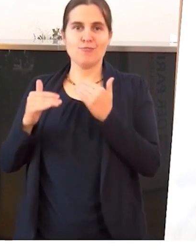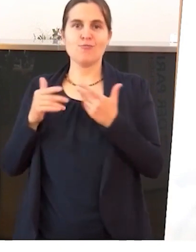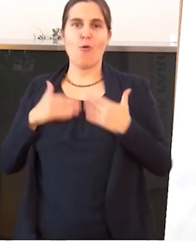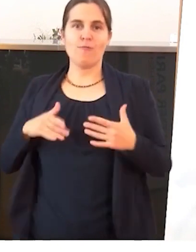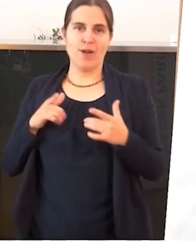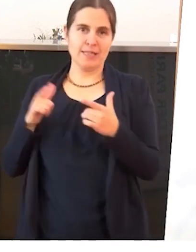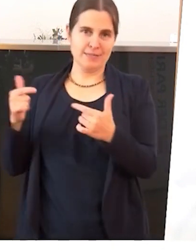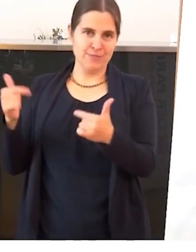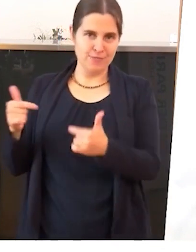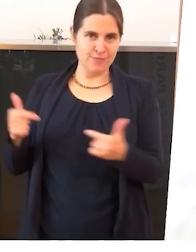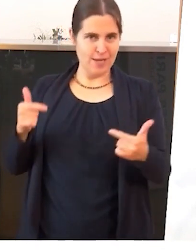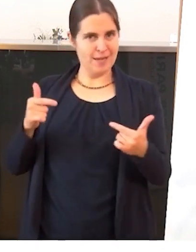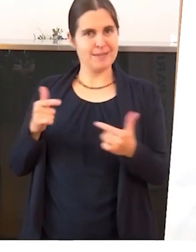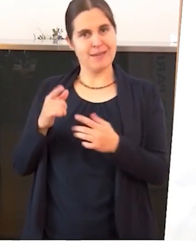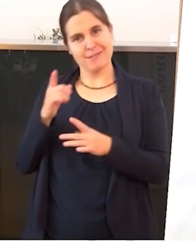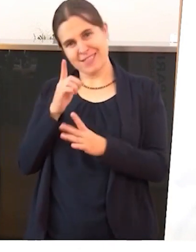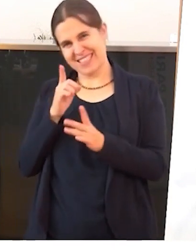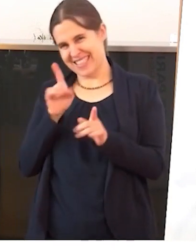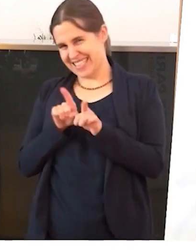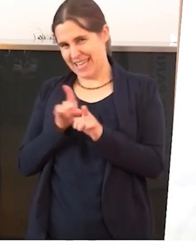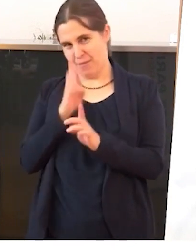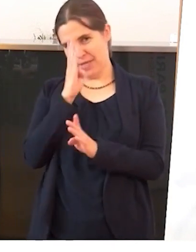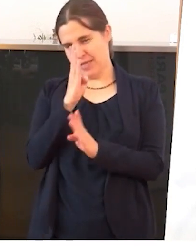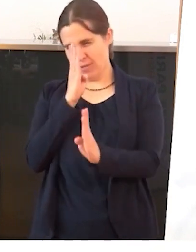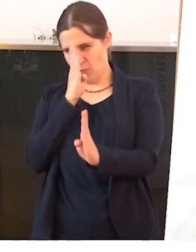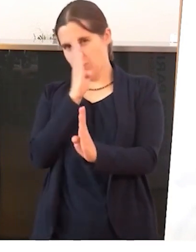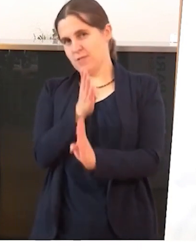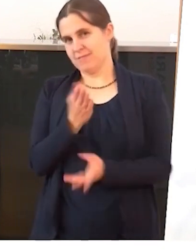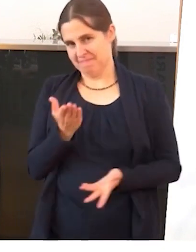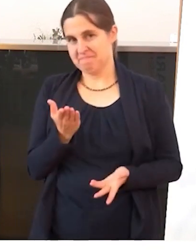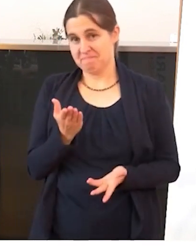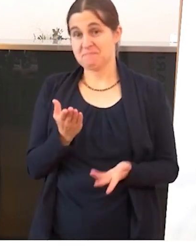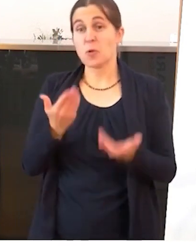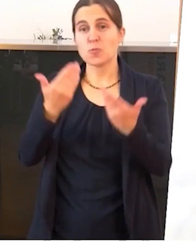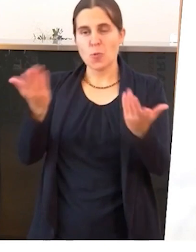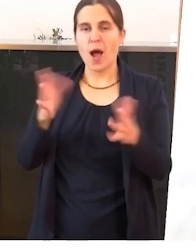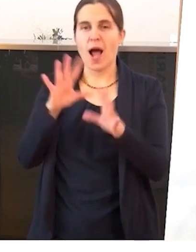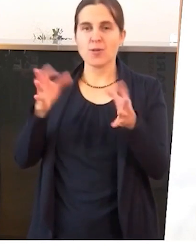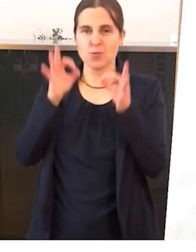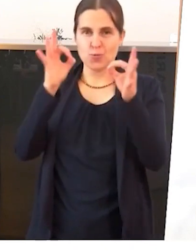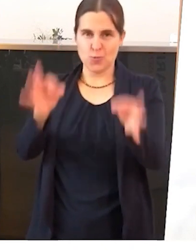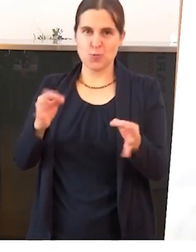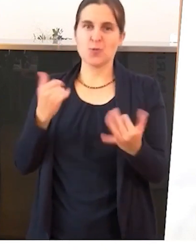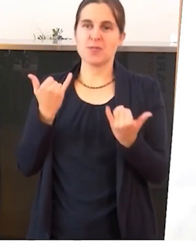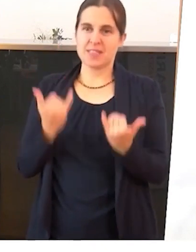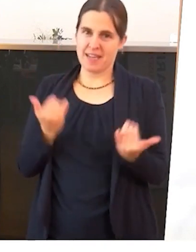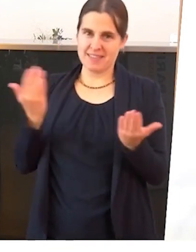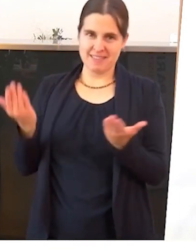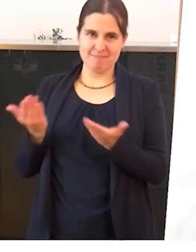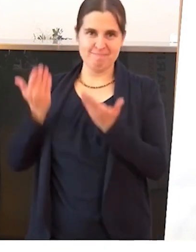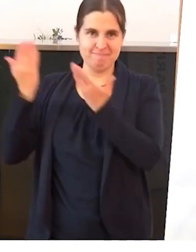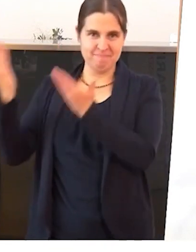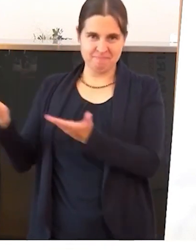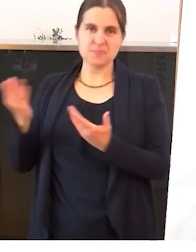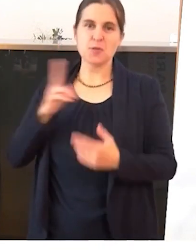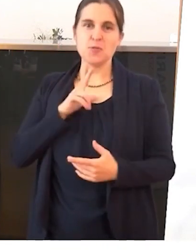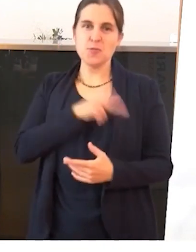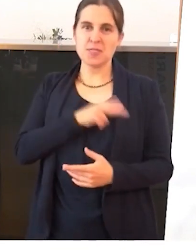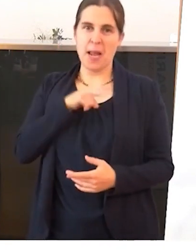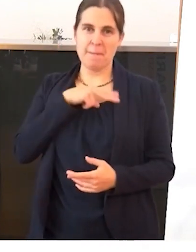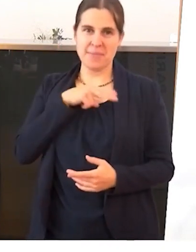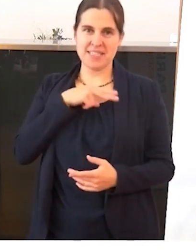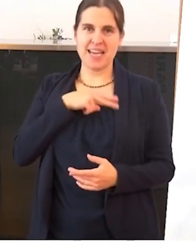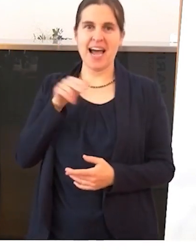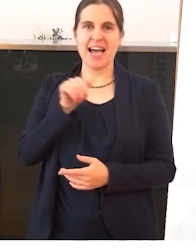selben Strang und zwar in dieselbe Richtung. In diesem Sinne alles Gute und nun vertraue ich Sie unserem Sozialminister